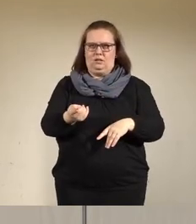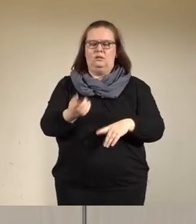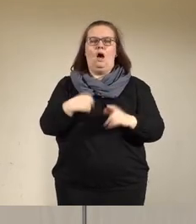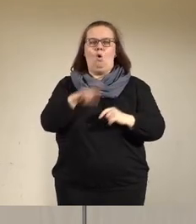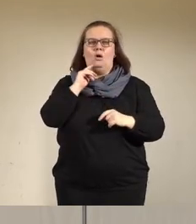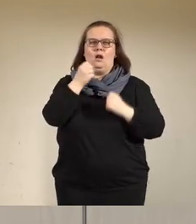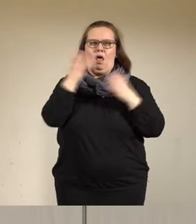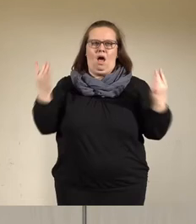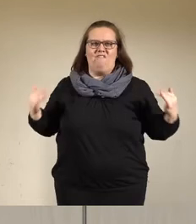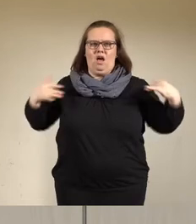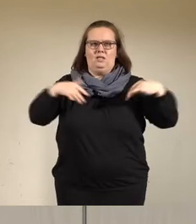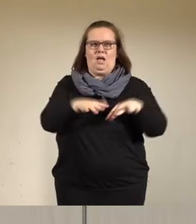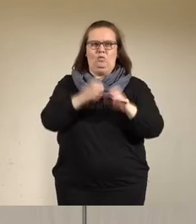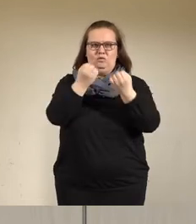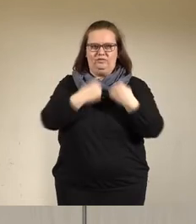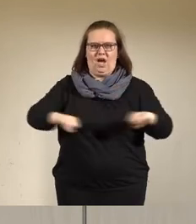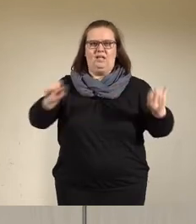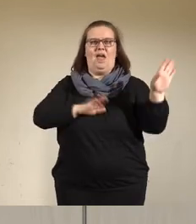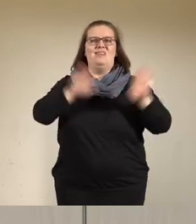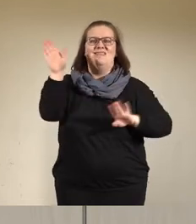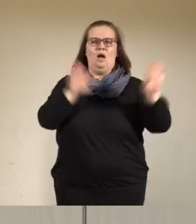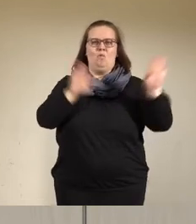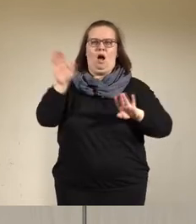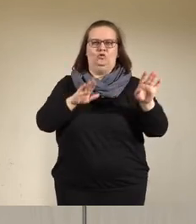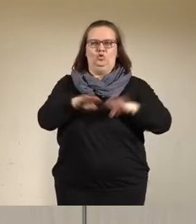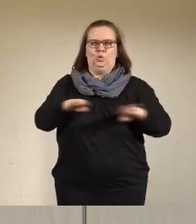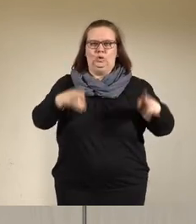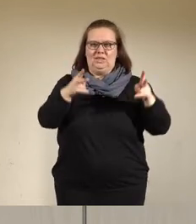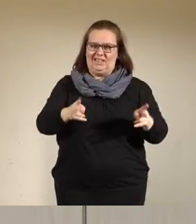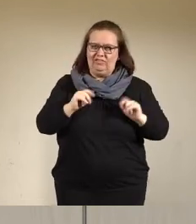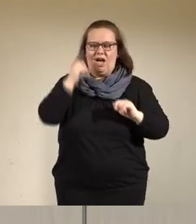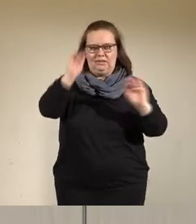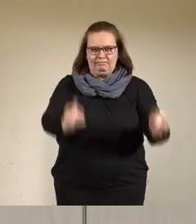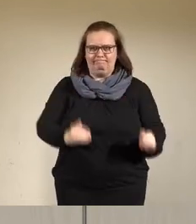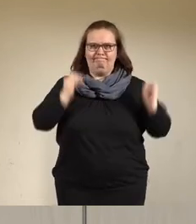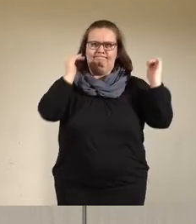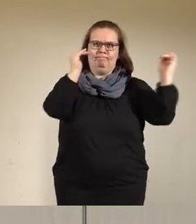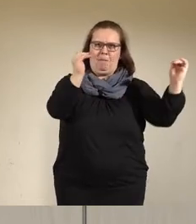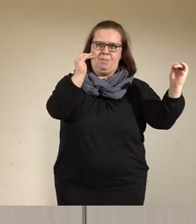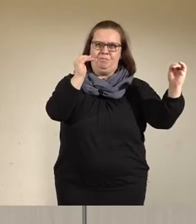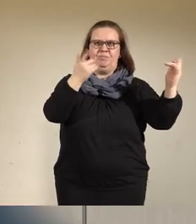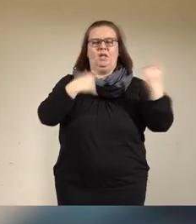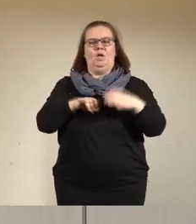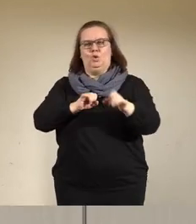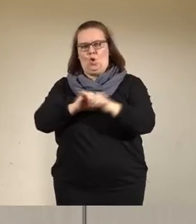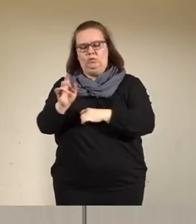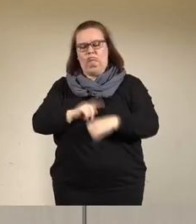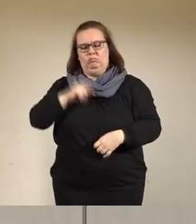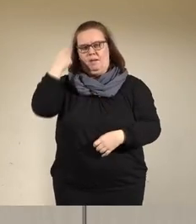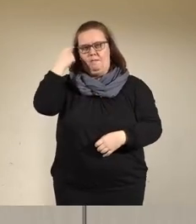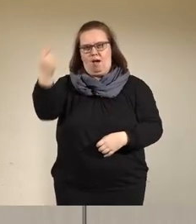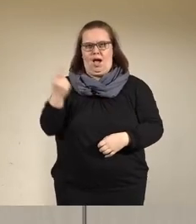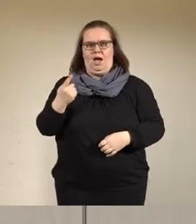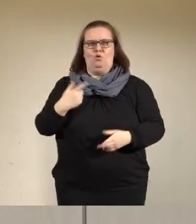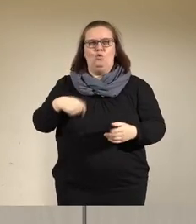Versammlungsfreiheit als demokratisches Grundrecht nicht hoch genug einzuschätzen ist, waren wir dennoch der Überzeugung,